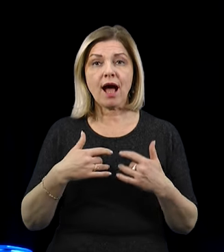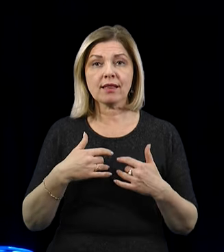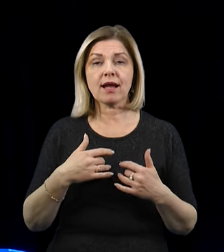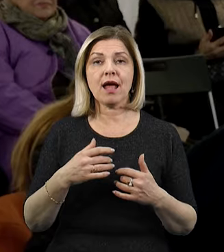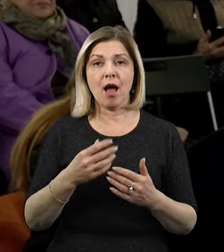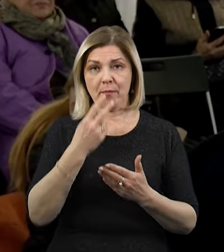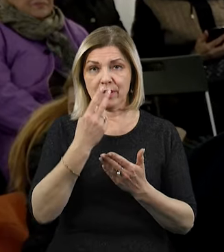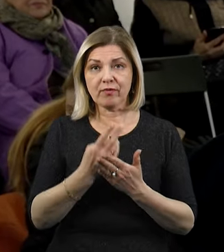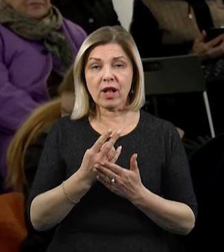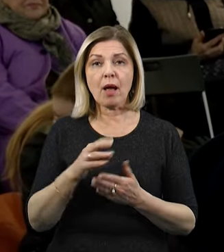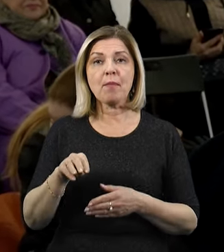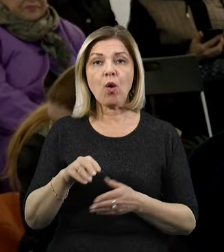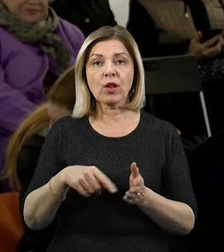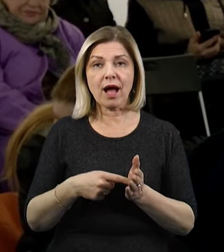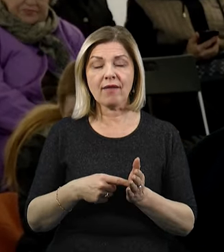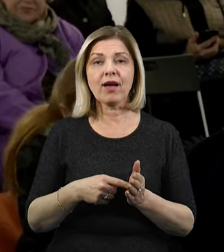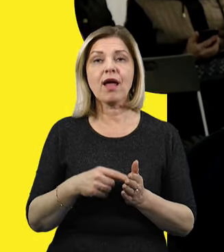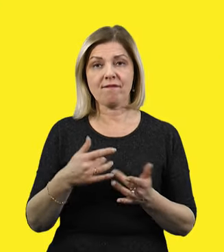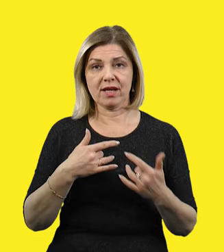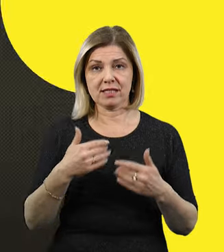презентував у Миколаїві моновиставу.